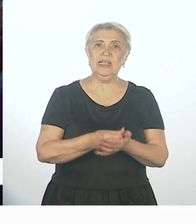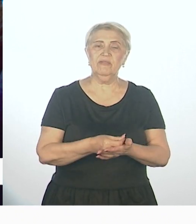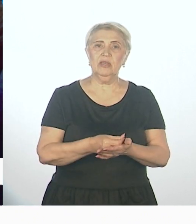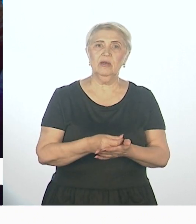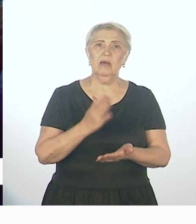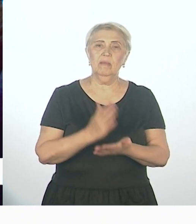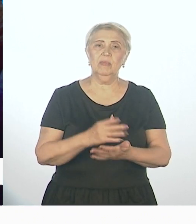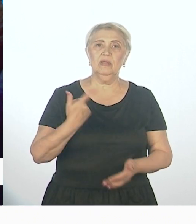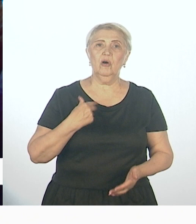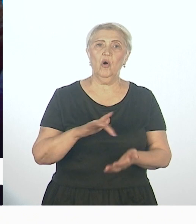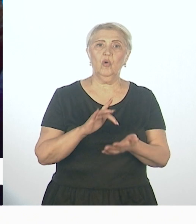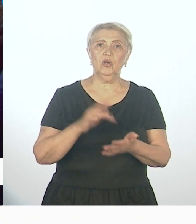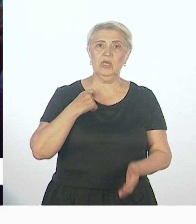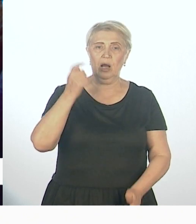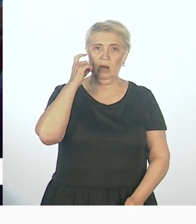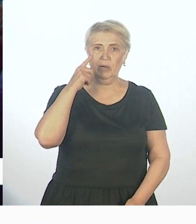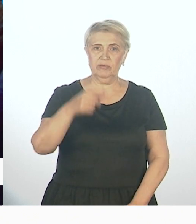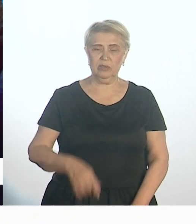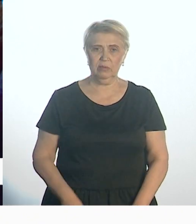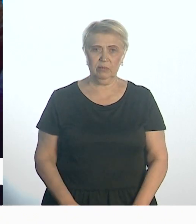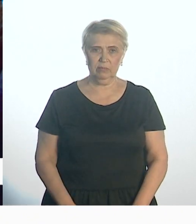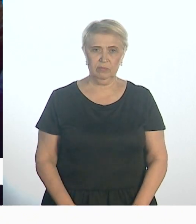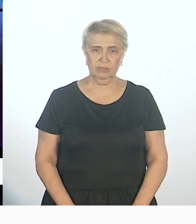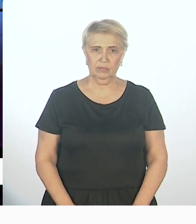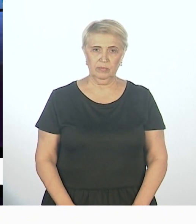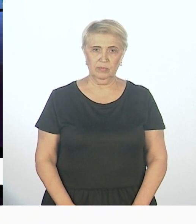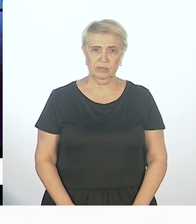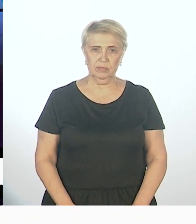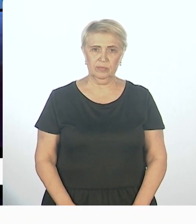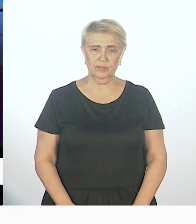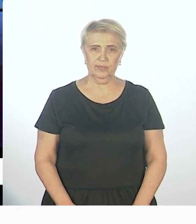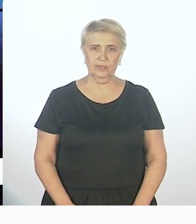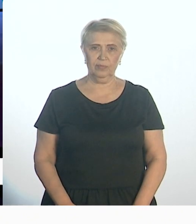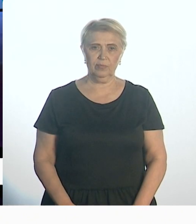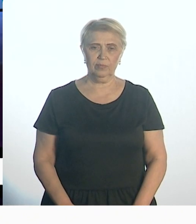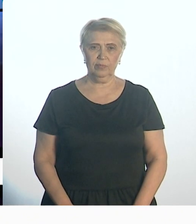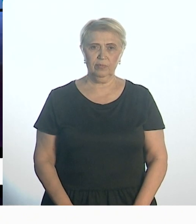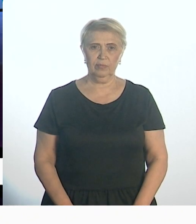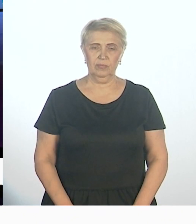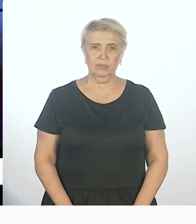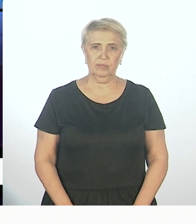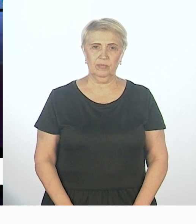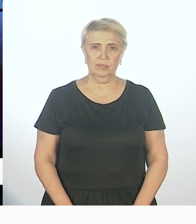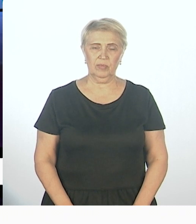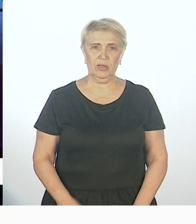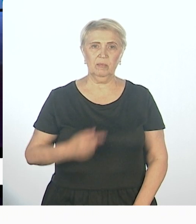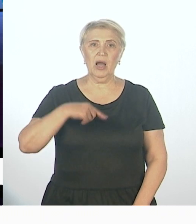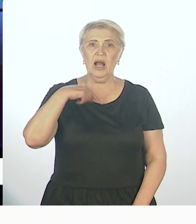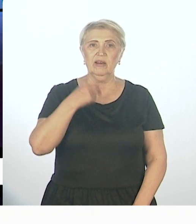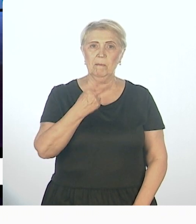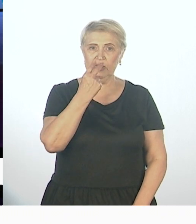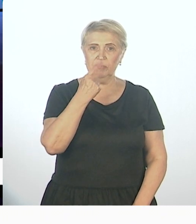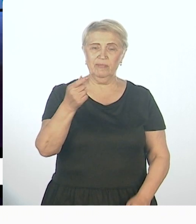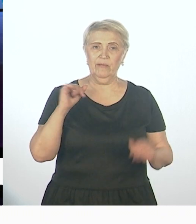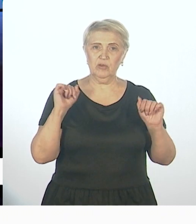был город Хабаровск. Ну, естественно, столичный статус еще обязывает быть флагманом во многом. Дмитрий, про адаптивную физкультуру добавить